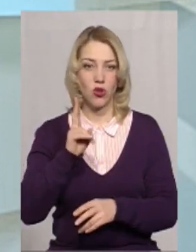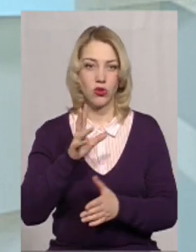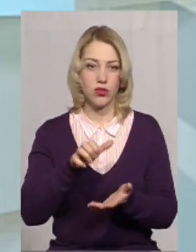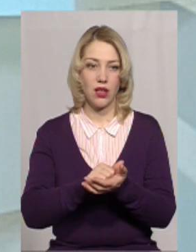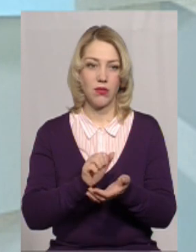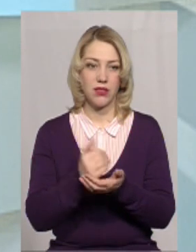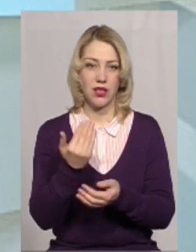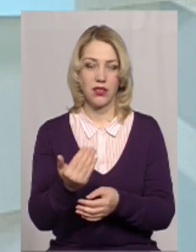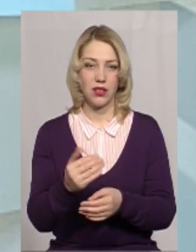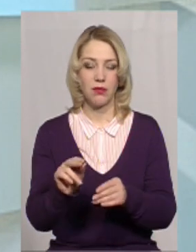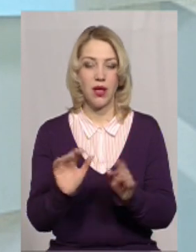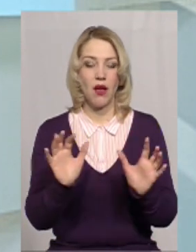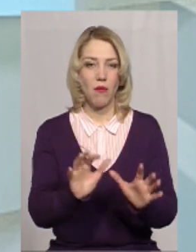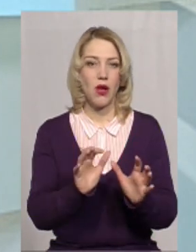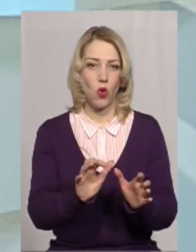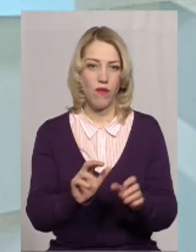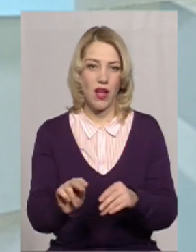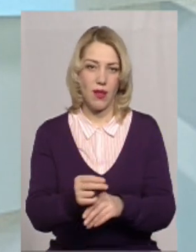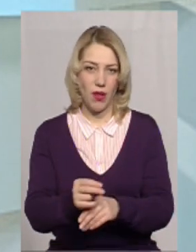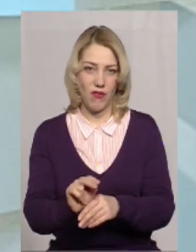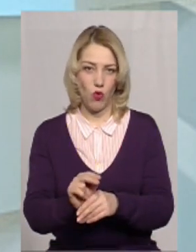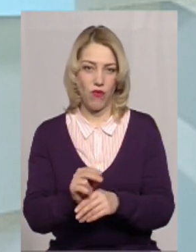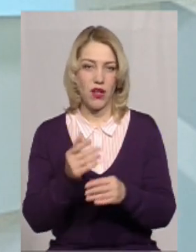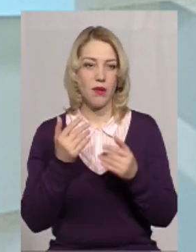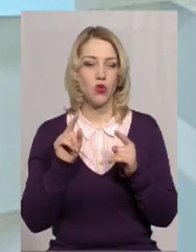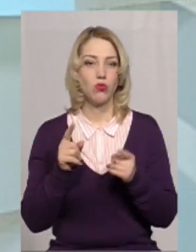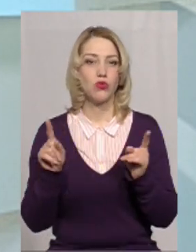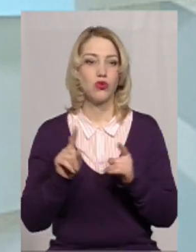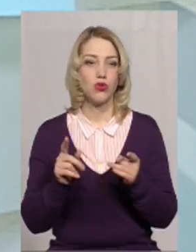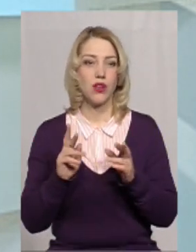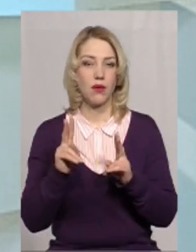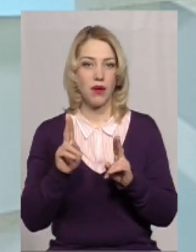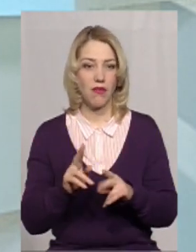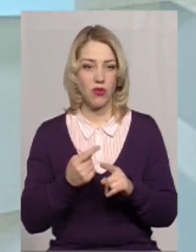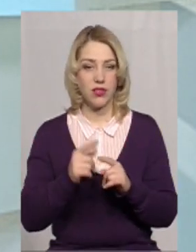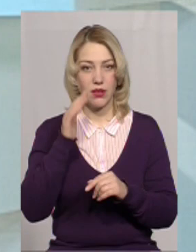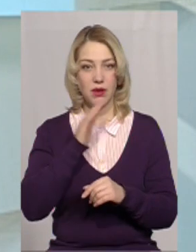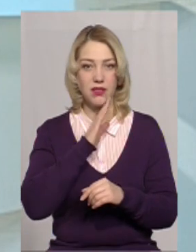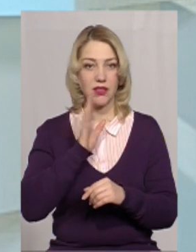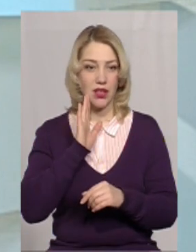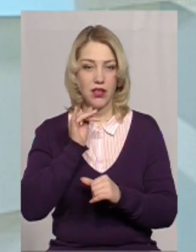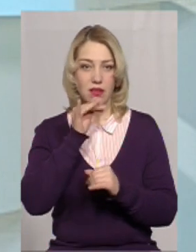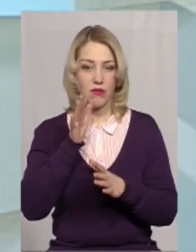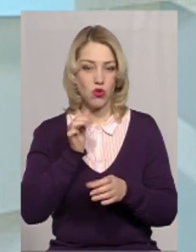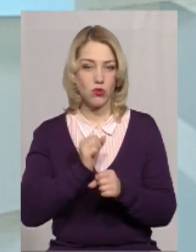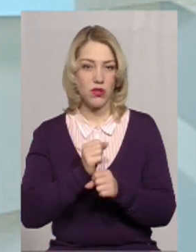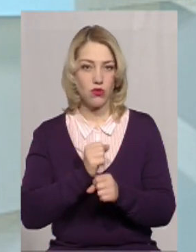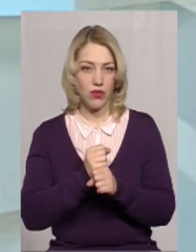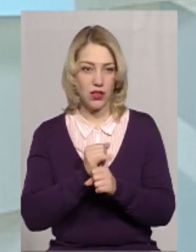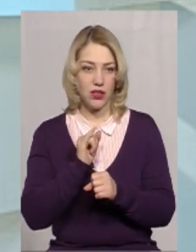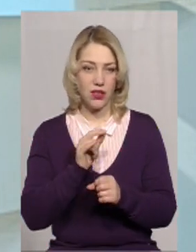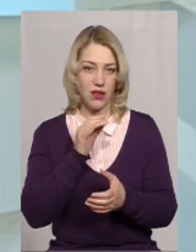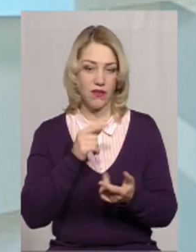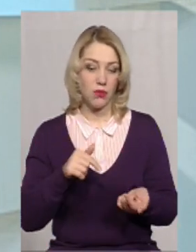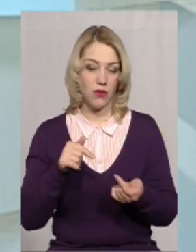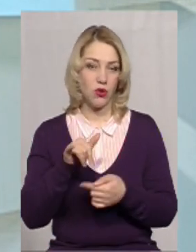займаються їхнім опікуванням і вихованням. Тому що, як правило, ці батьки не можуть працювати, і